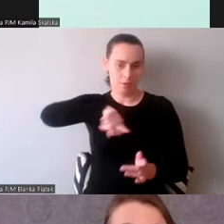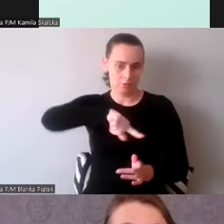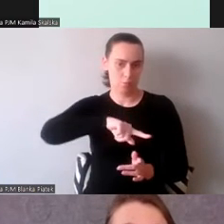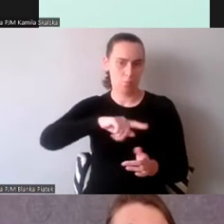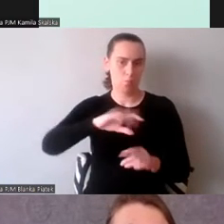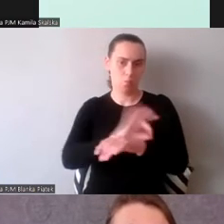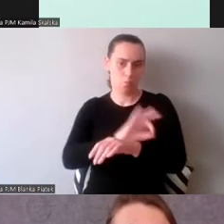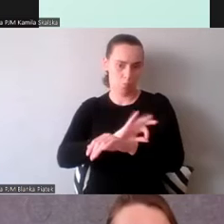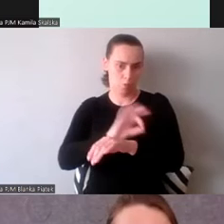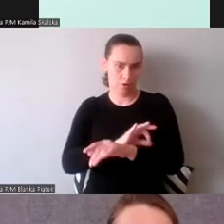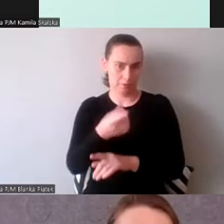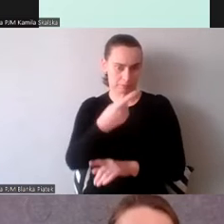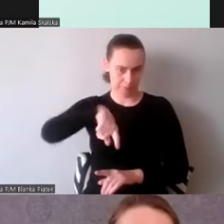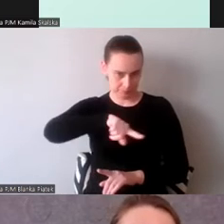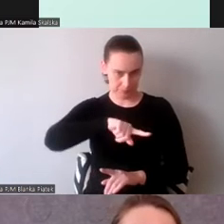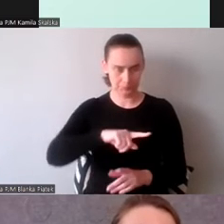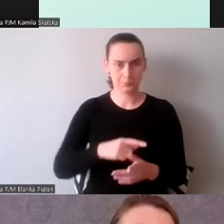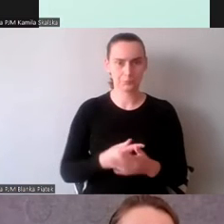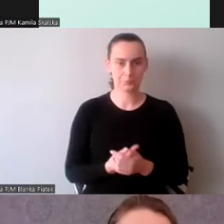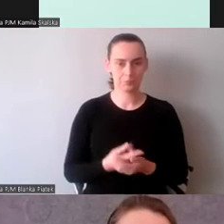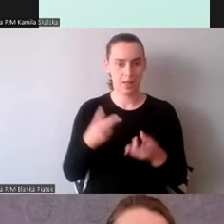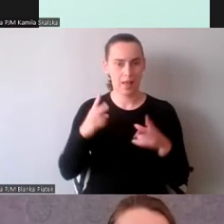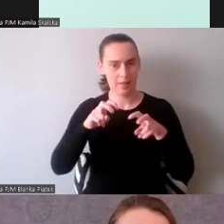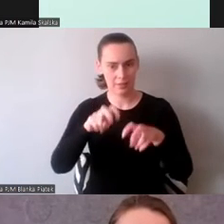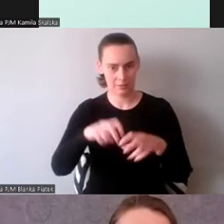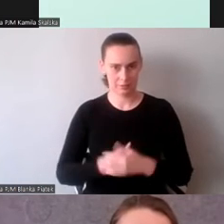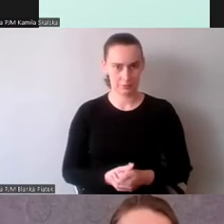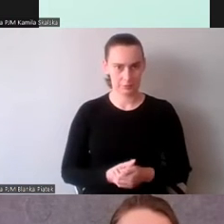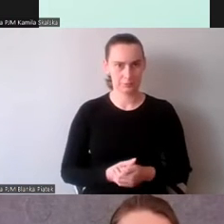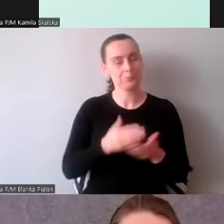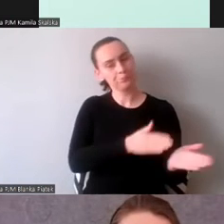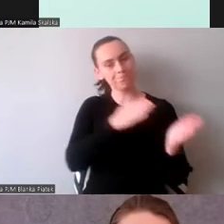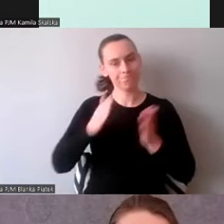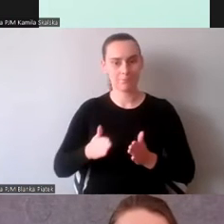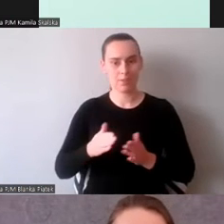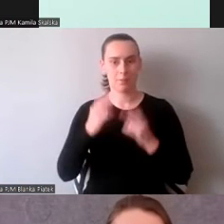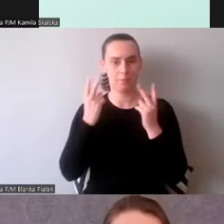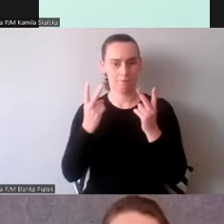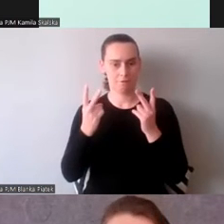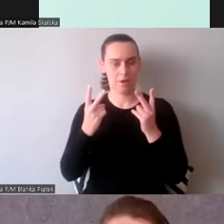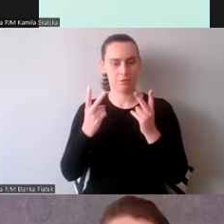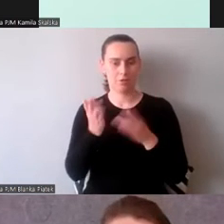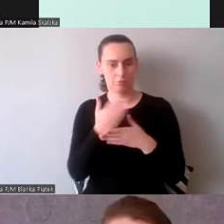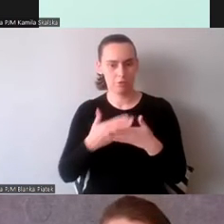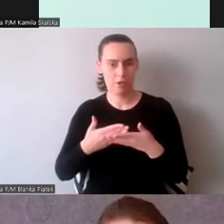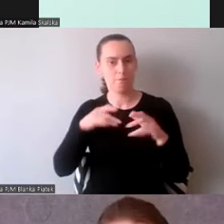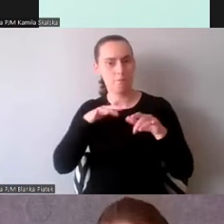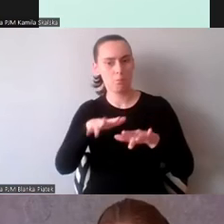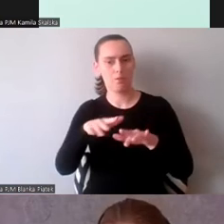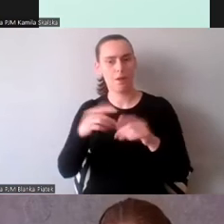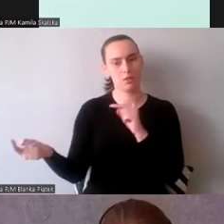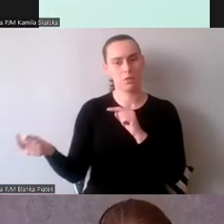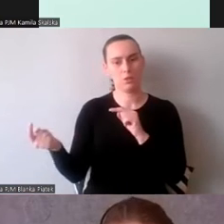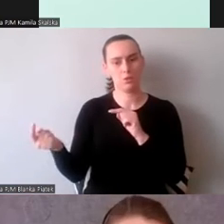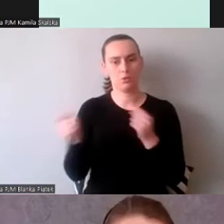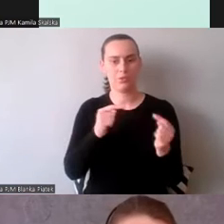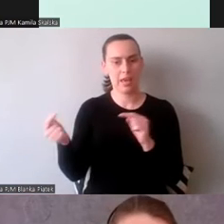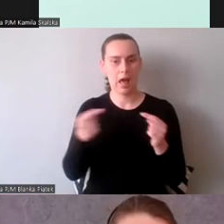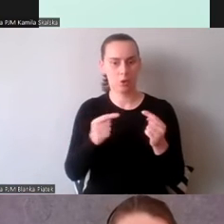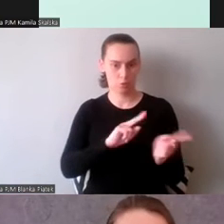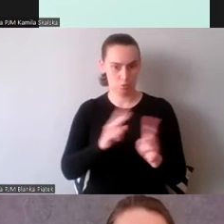Kolejna istotna część, która ma wpływ na tłumaczenia dialogowe, to zabieranie głosu i